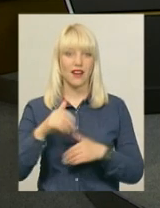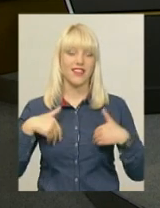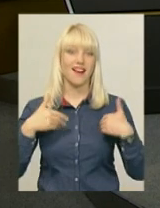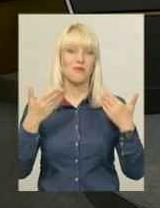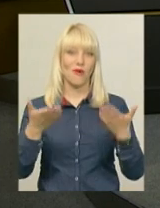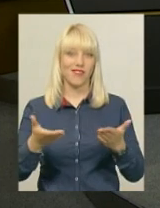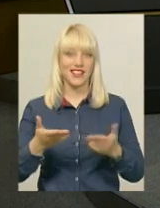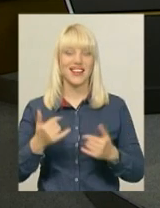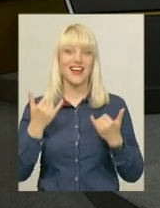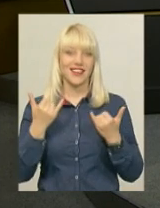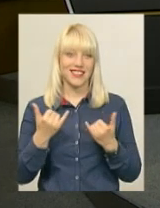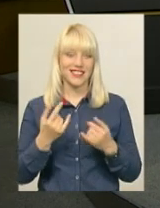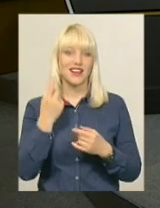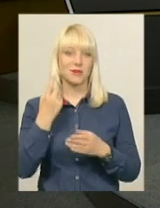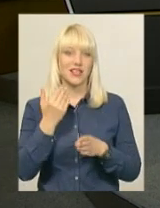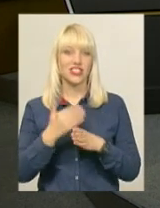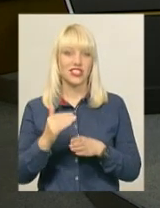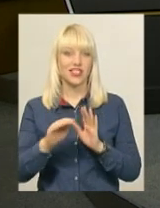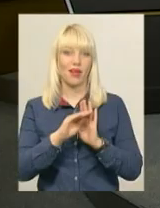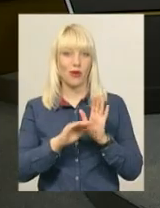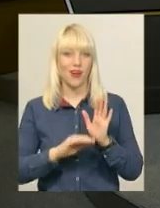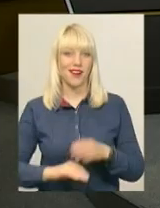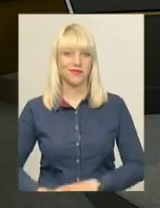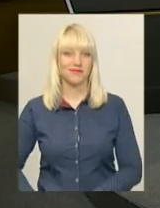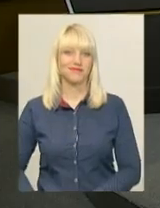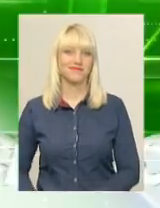вітаємо вас. І зараз анонс першої частини програми.